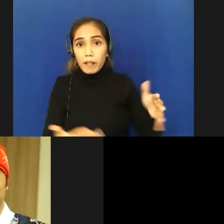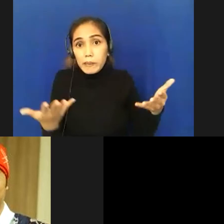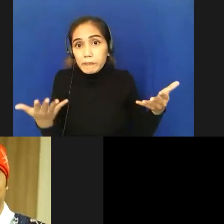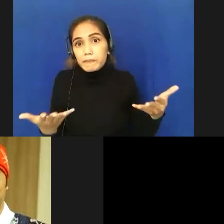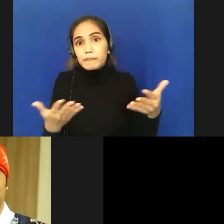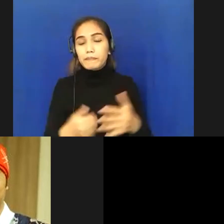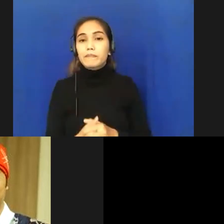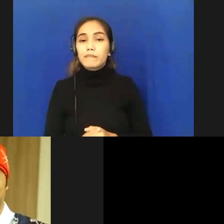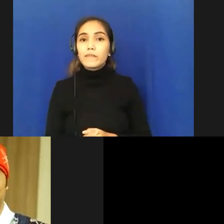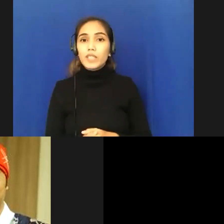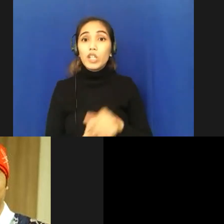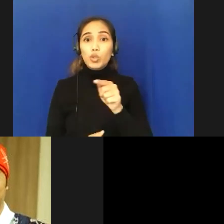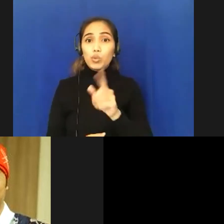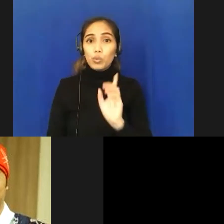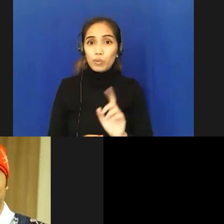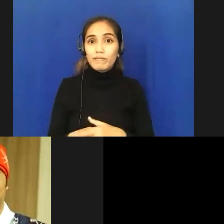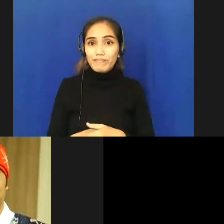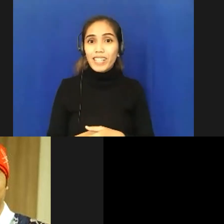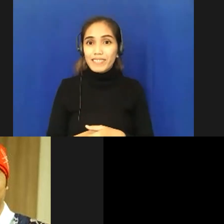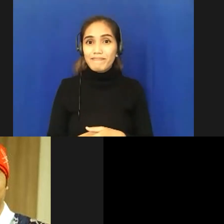itu saja dulu Ibu Umar